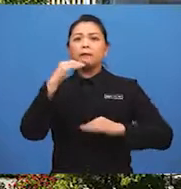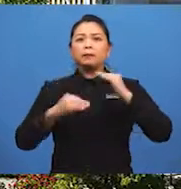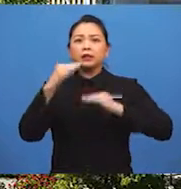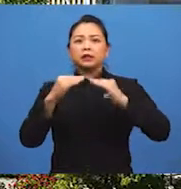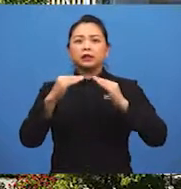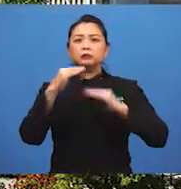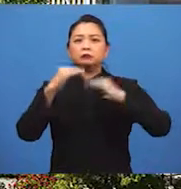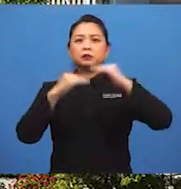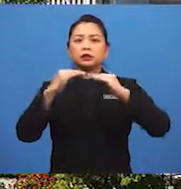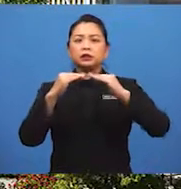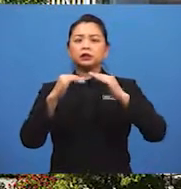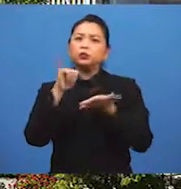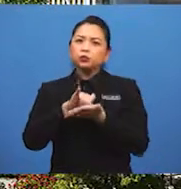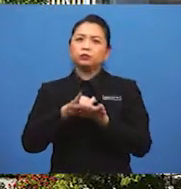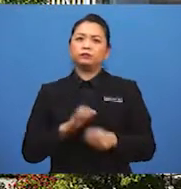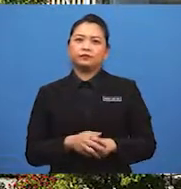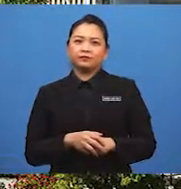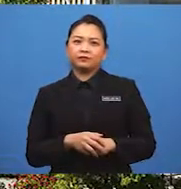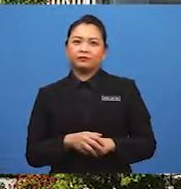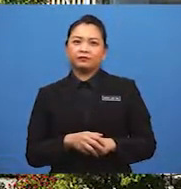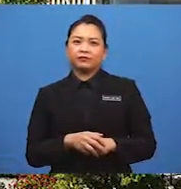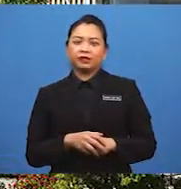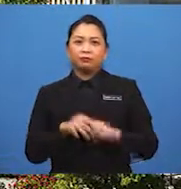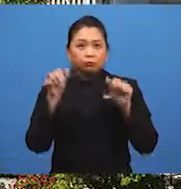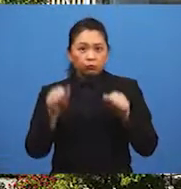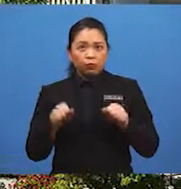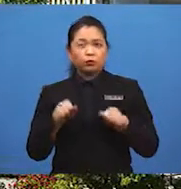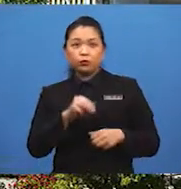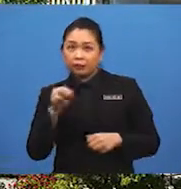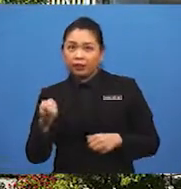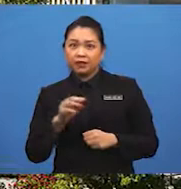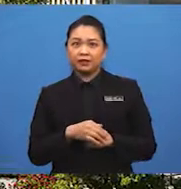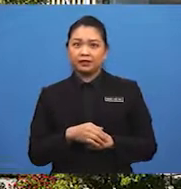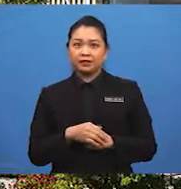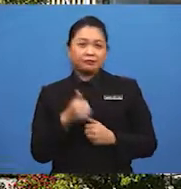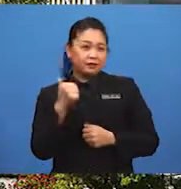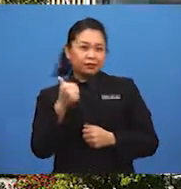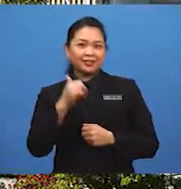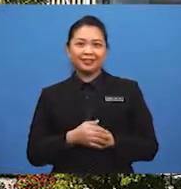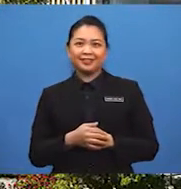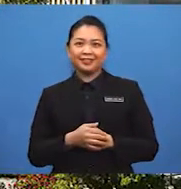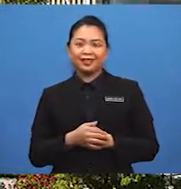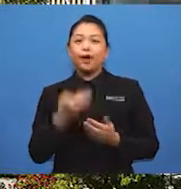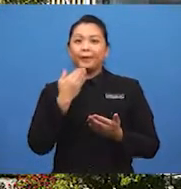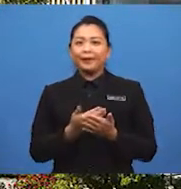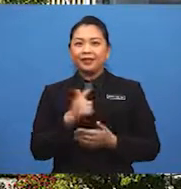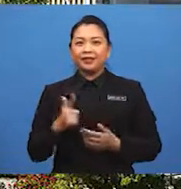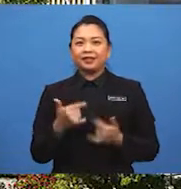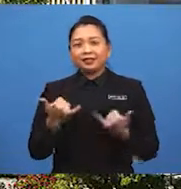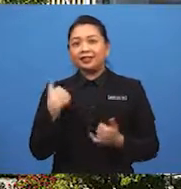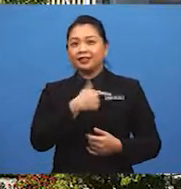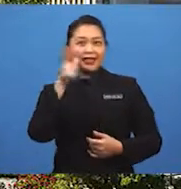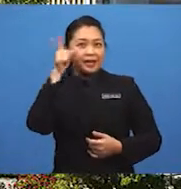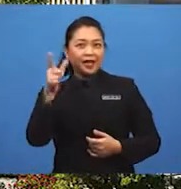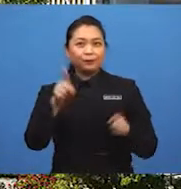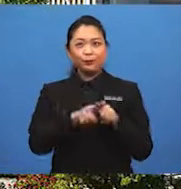pembinaan bangunan sedemikian. Boleh, murid-murid? Bagus! Baiklah, sekarang